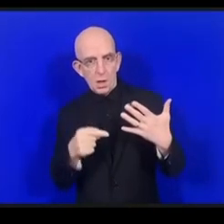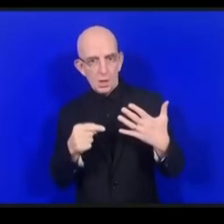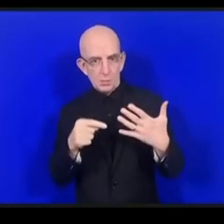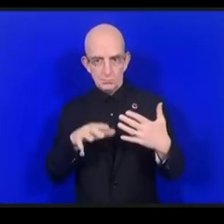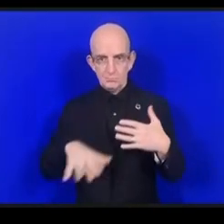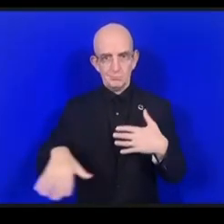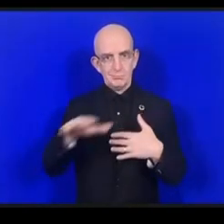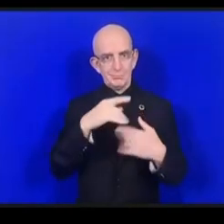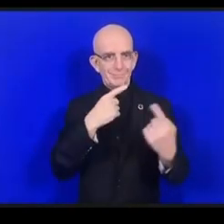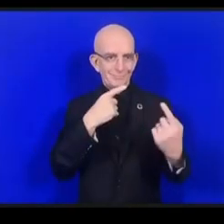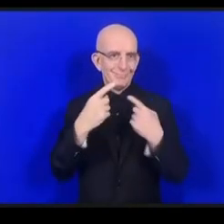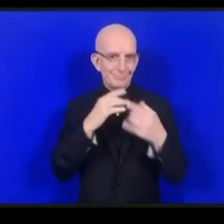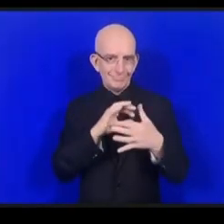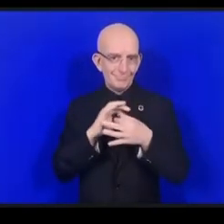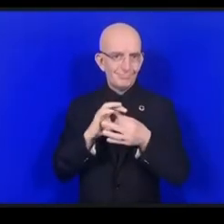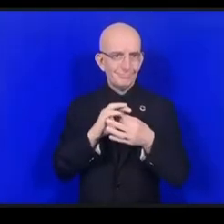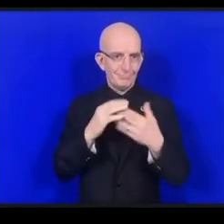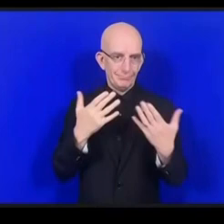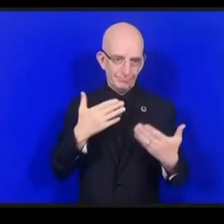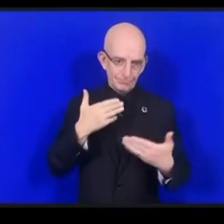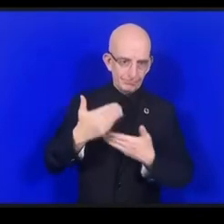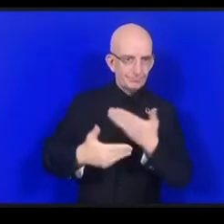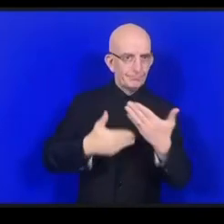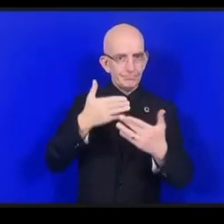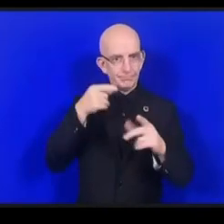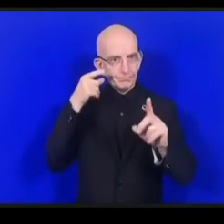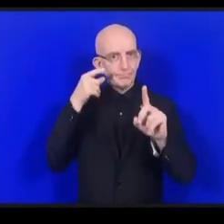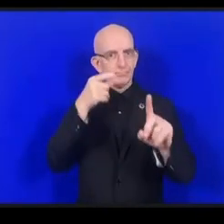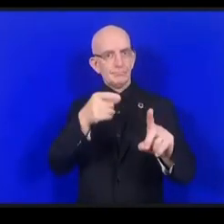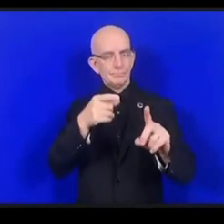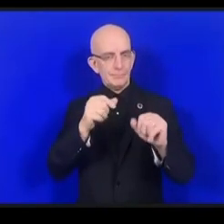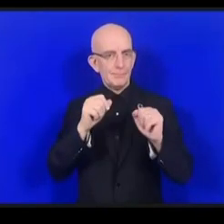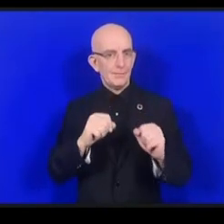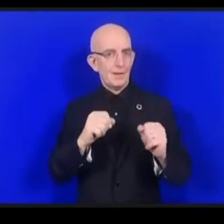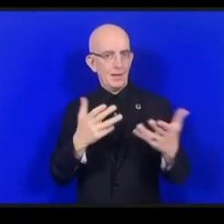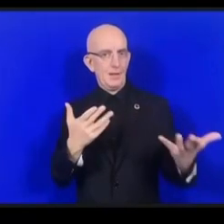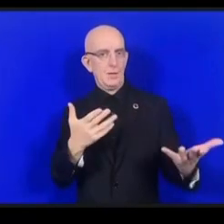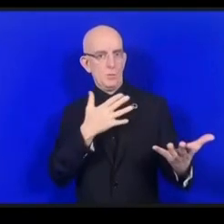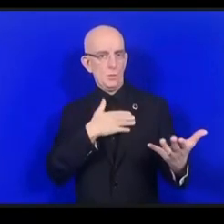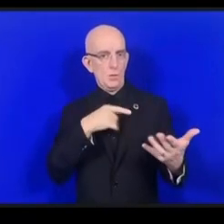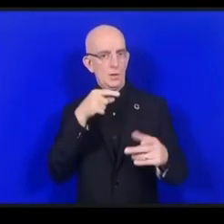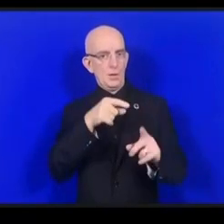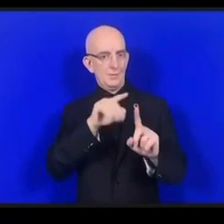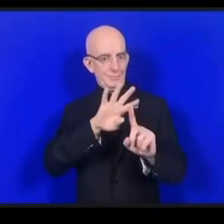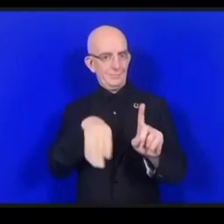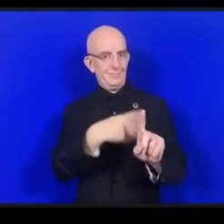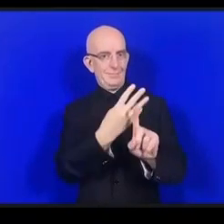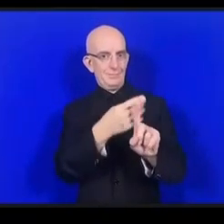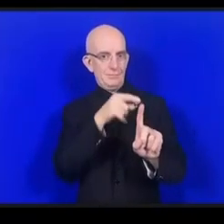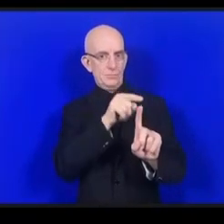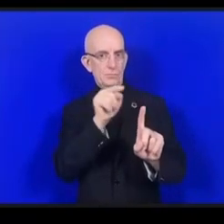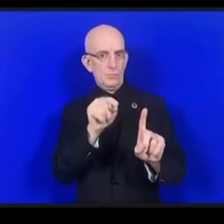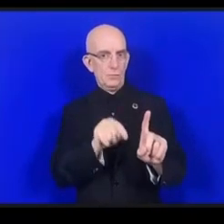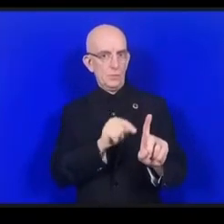مختلف المنظمات لكي يتمكنوا من التعامل مع مختلف القضايا